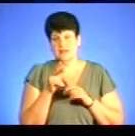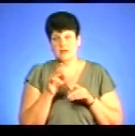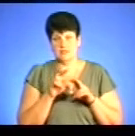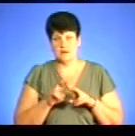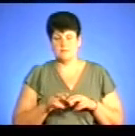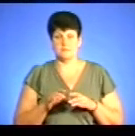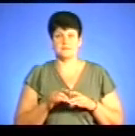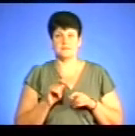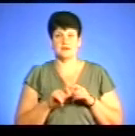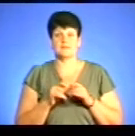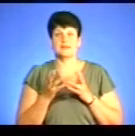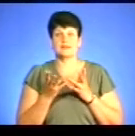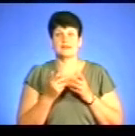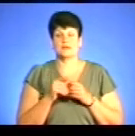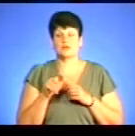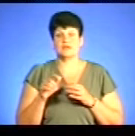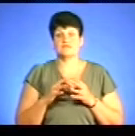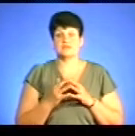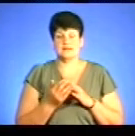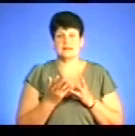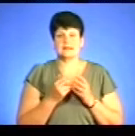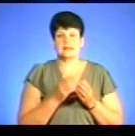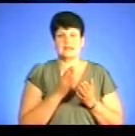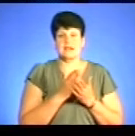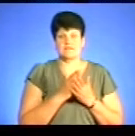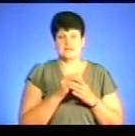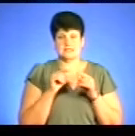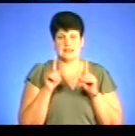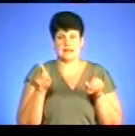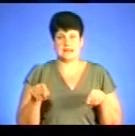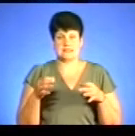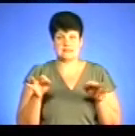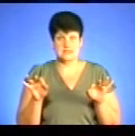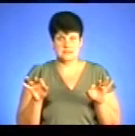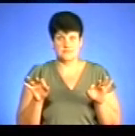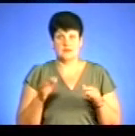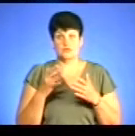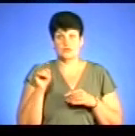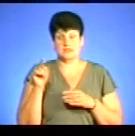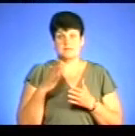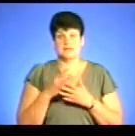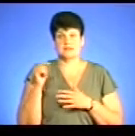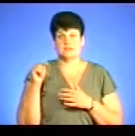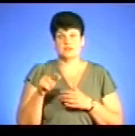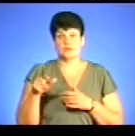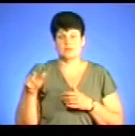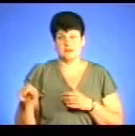аналізуємо, беремо кількість жителів з селі і кількість наявних ліцензій. І, так, як ви кажете, якщо там є тисячу жителів, значить, вони